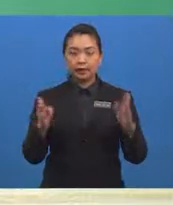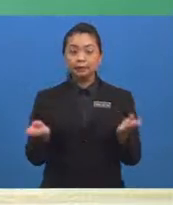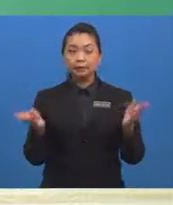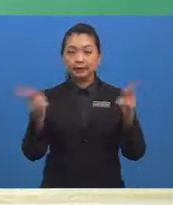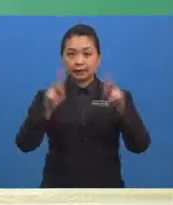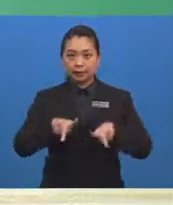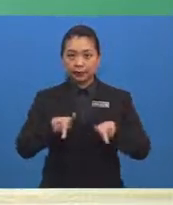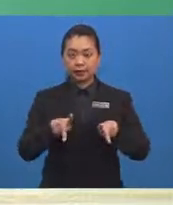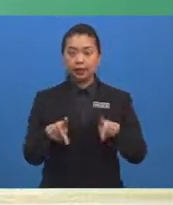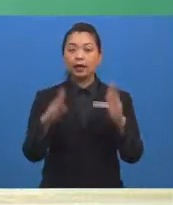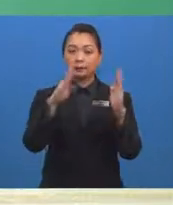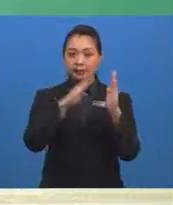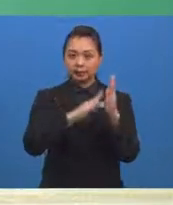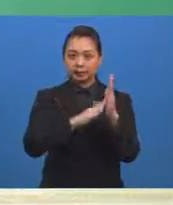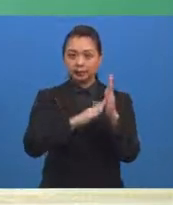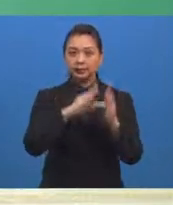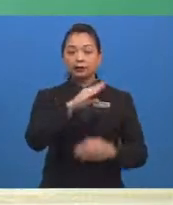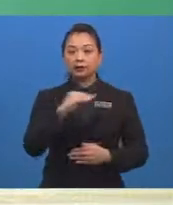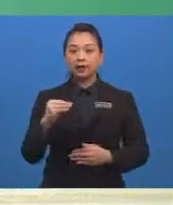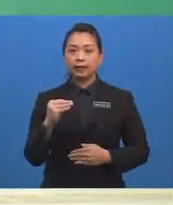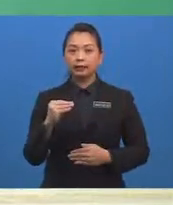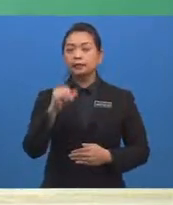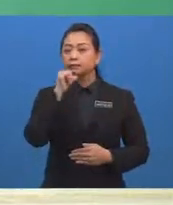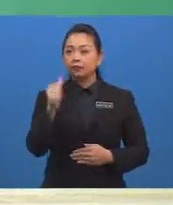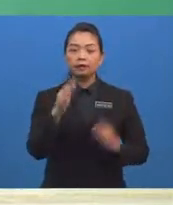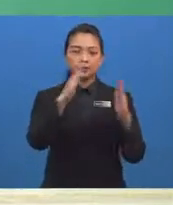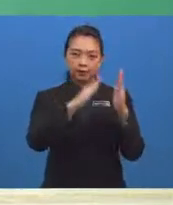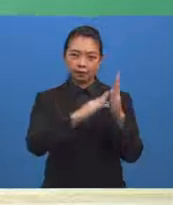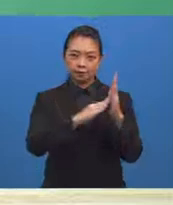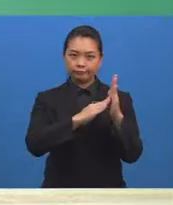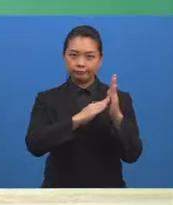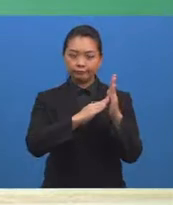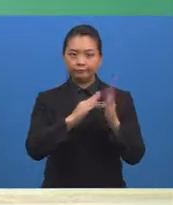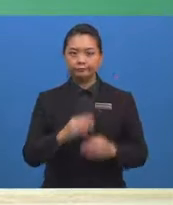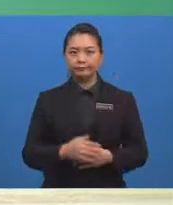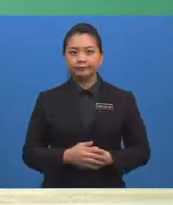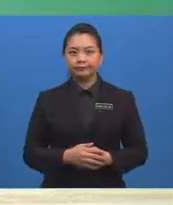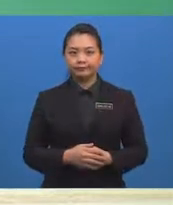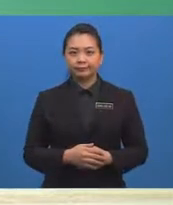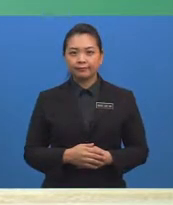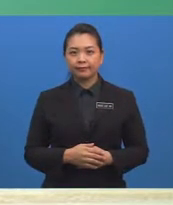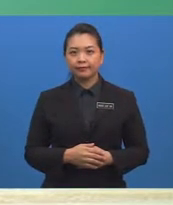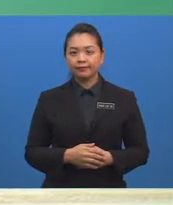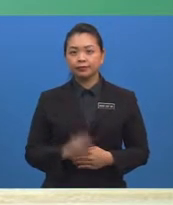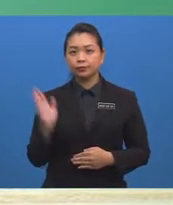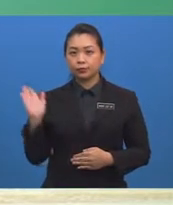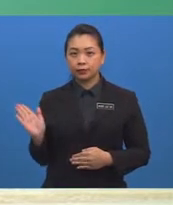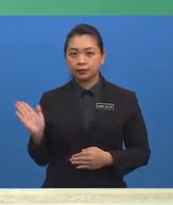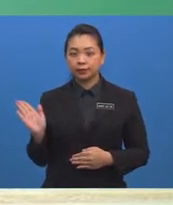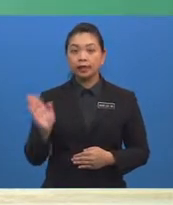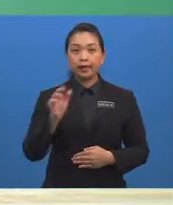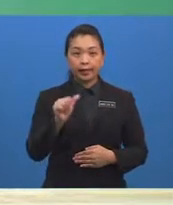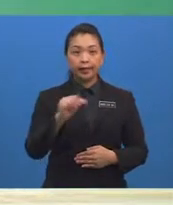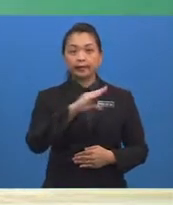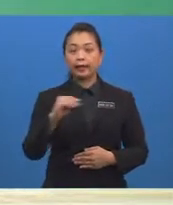bersandar dan peristiwa tidak bersandar? Dua peristiwa A dan